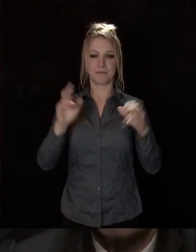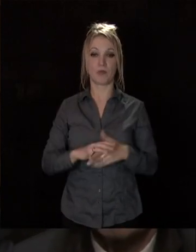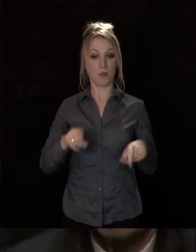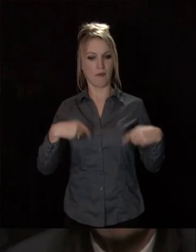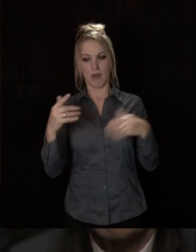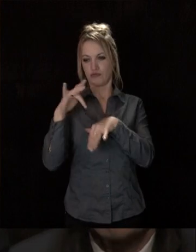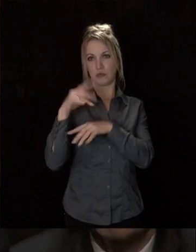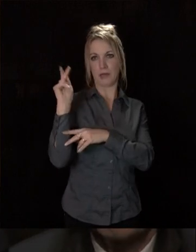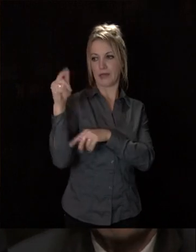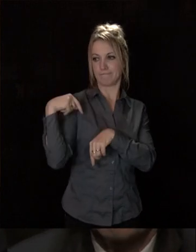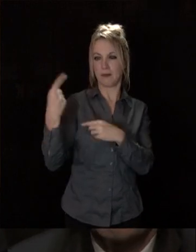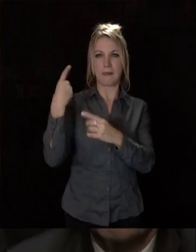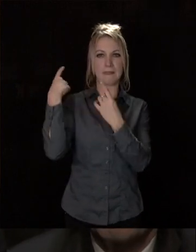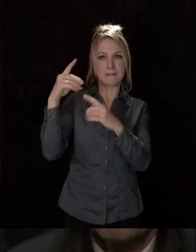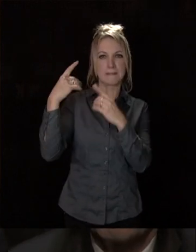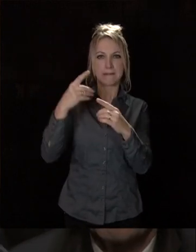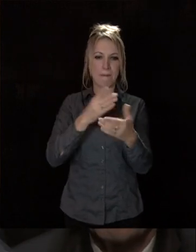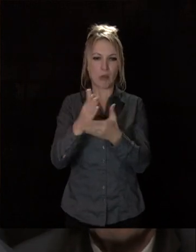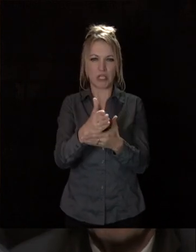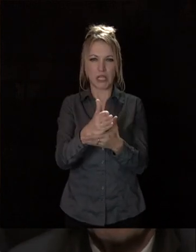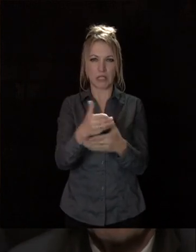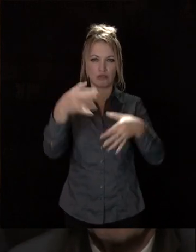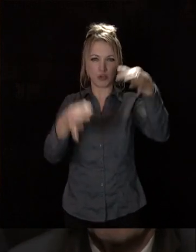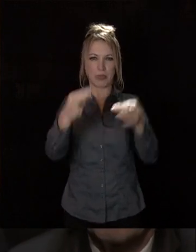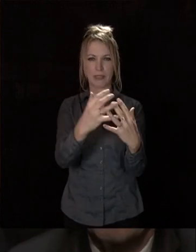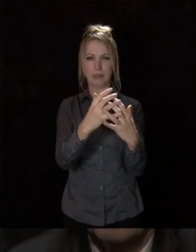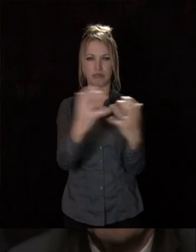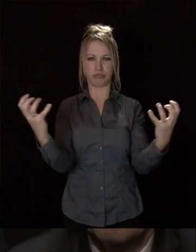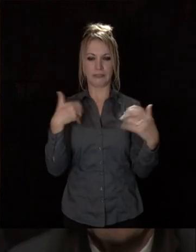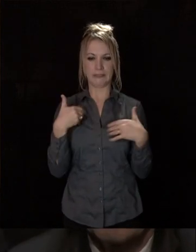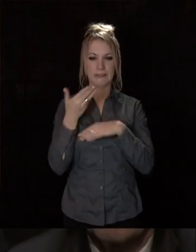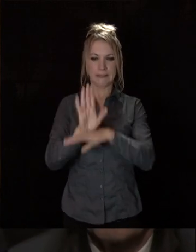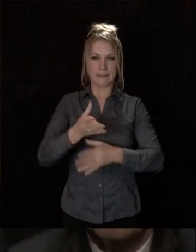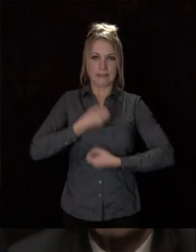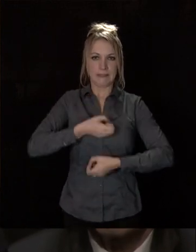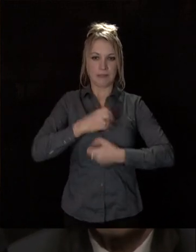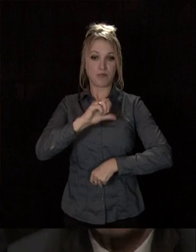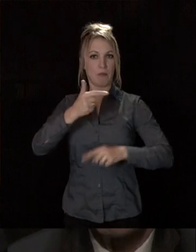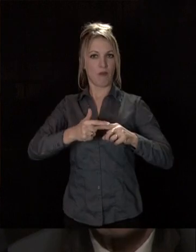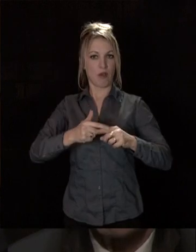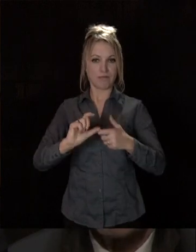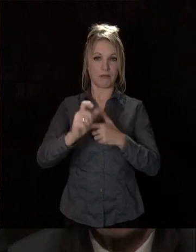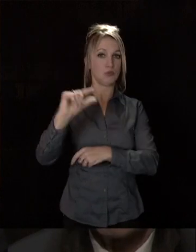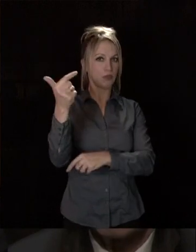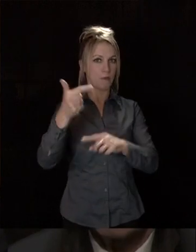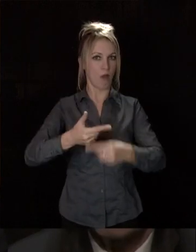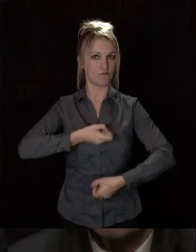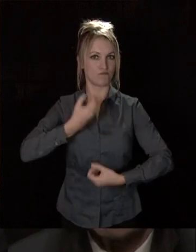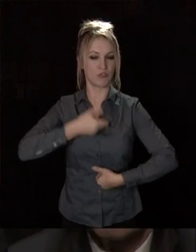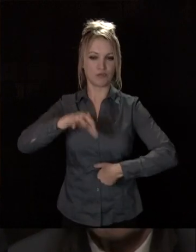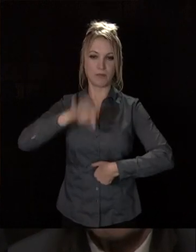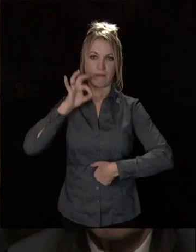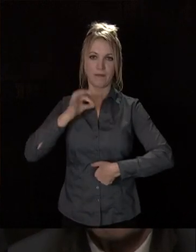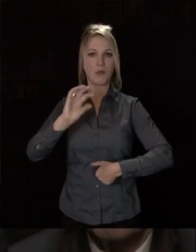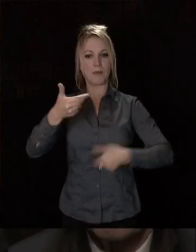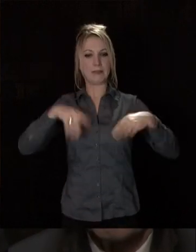Paris défendre ce projet devant un éminent jury et cela nous a valu de passer une première sélection, puis une seconde. Le Premier ministre en